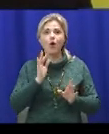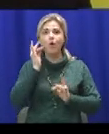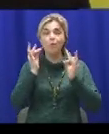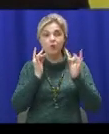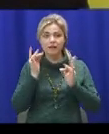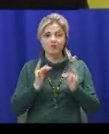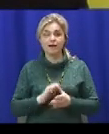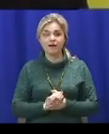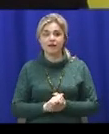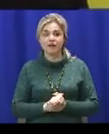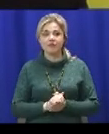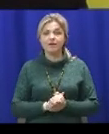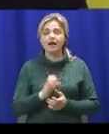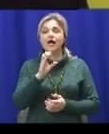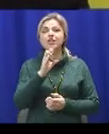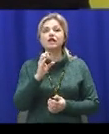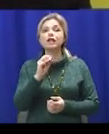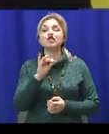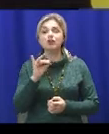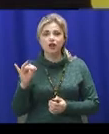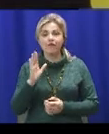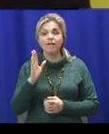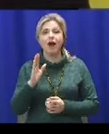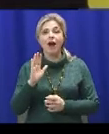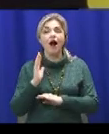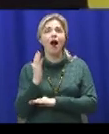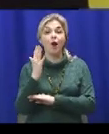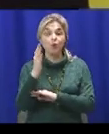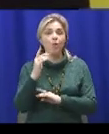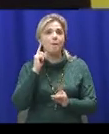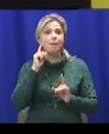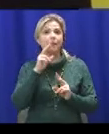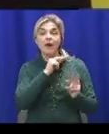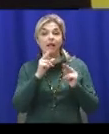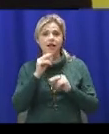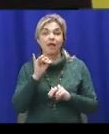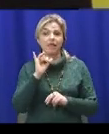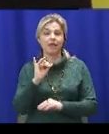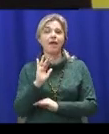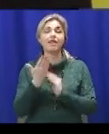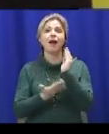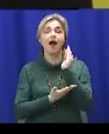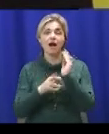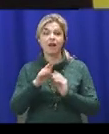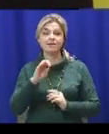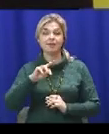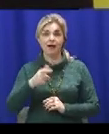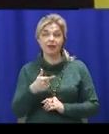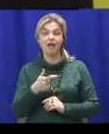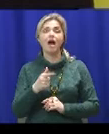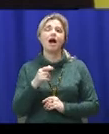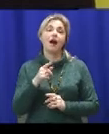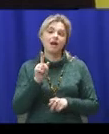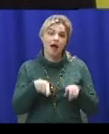сечі в гаю перекликались, та ясно раз у